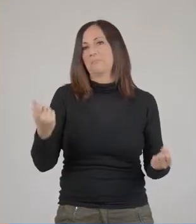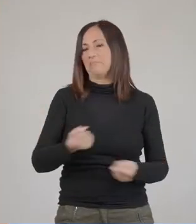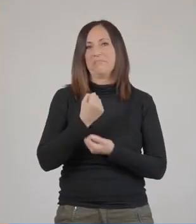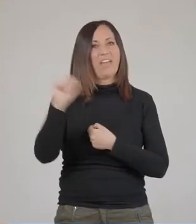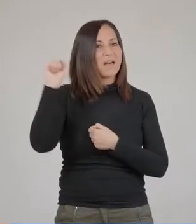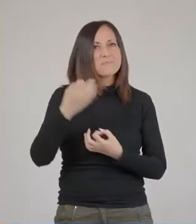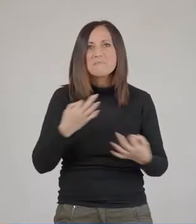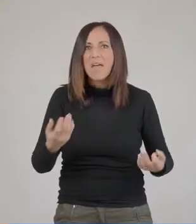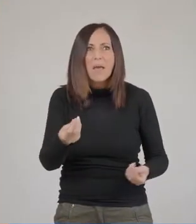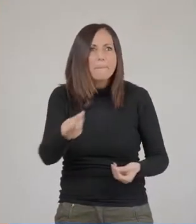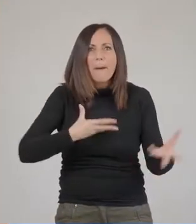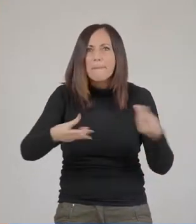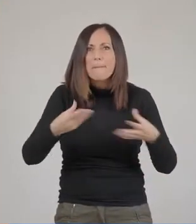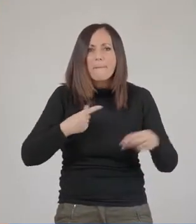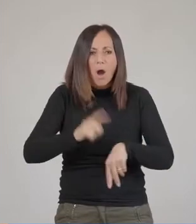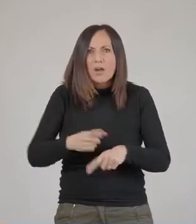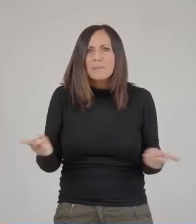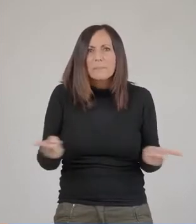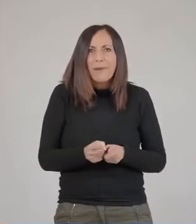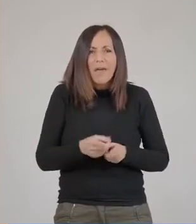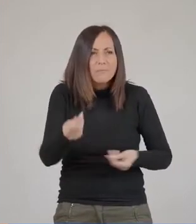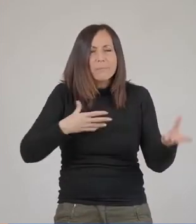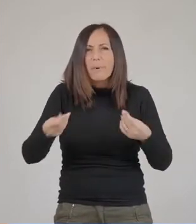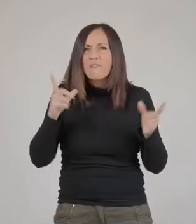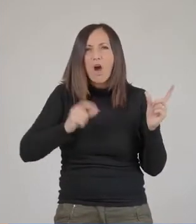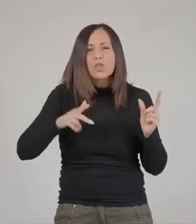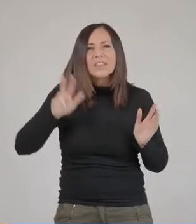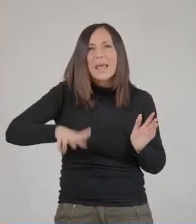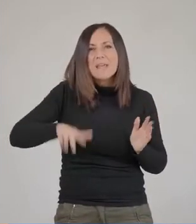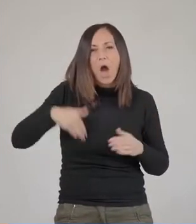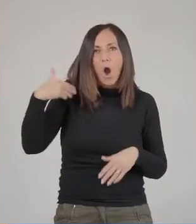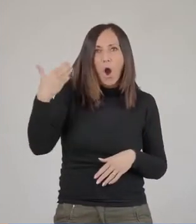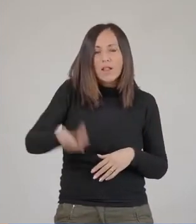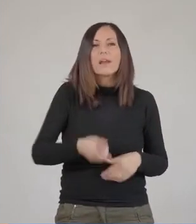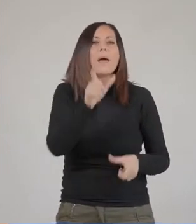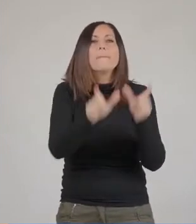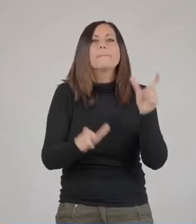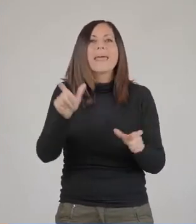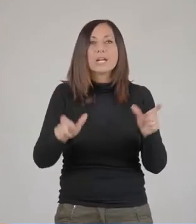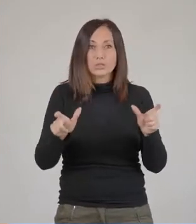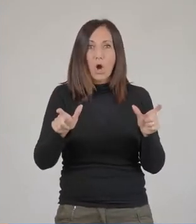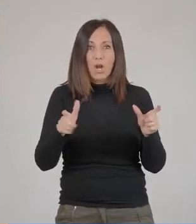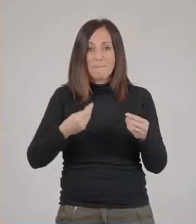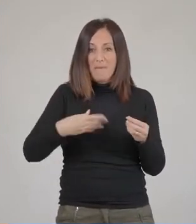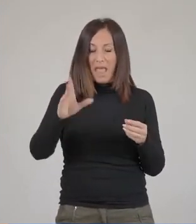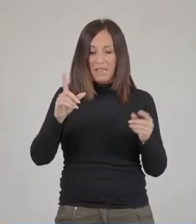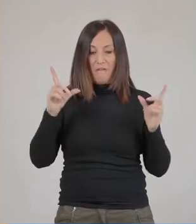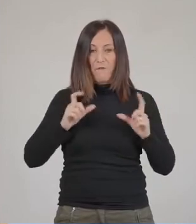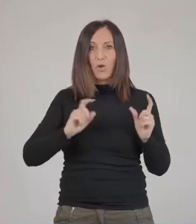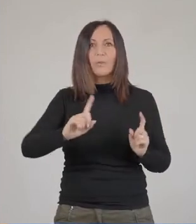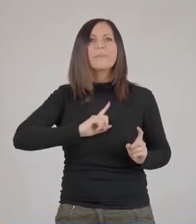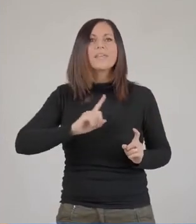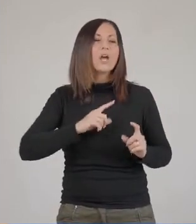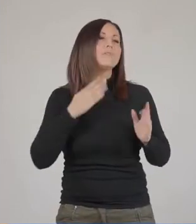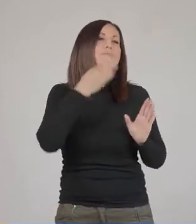avuto un successo incredibile, abbiamo avuto in poche ore oltre 3.000 foto inviate da persone che non solo mandavano le proprie